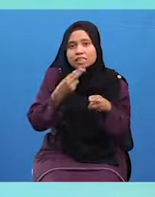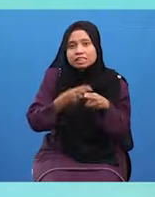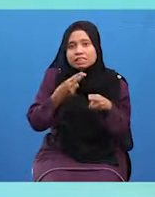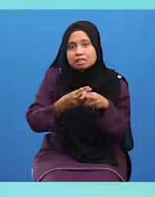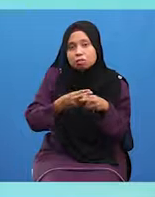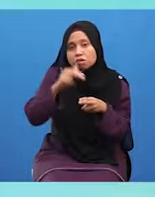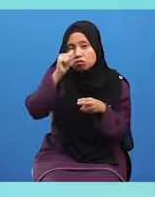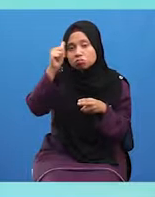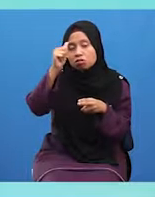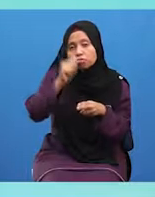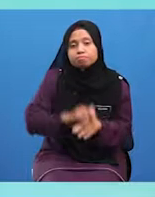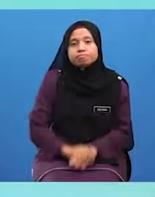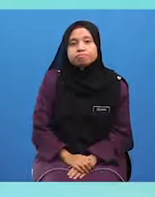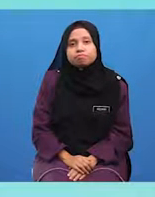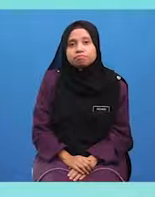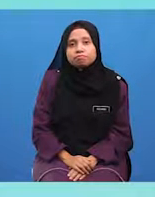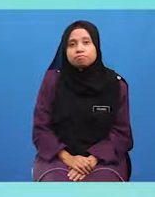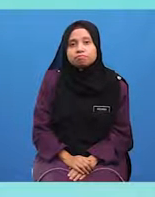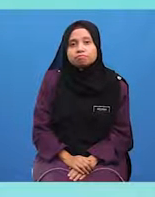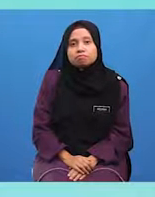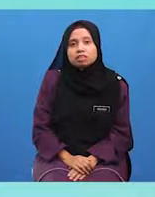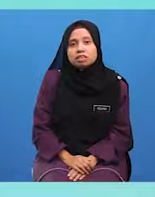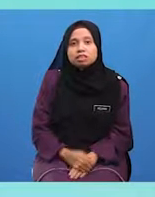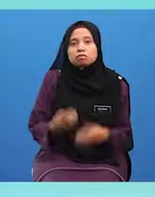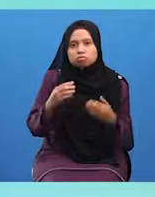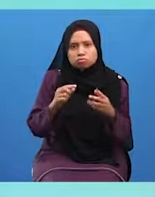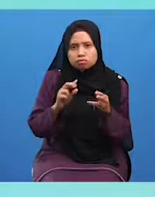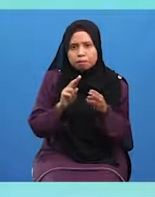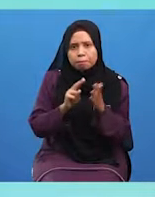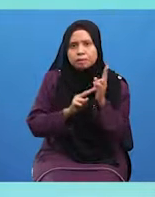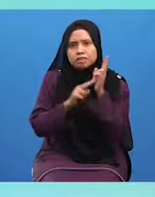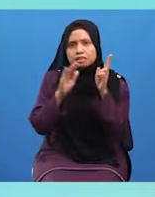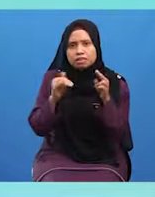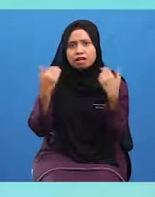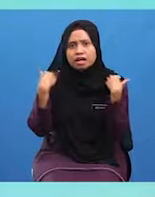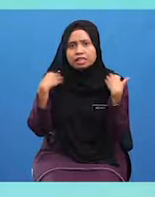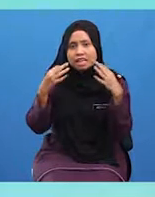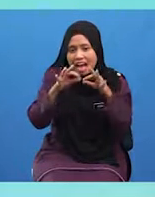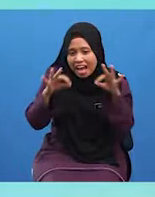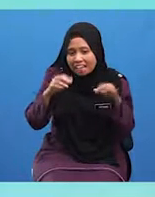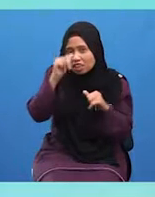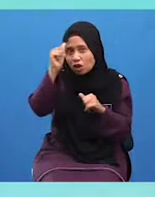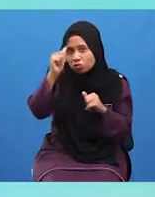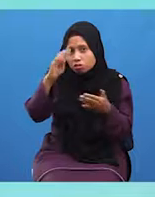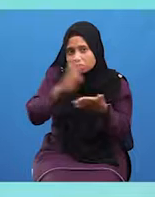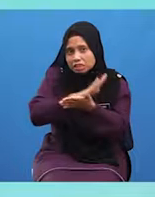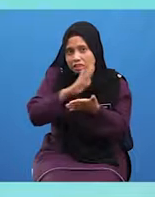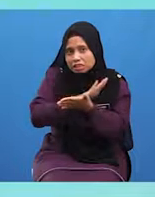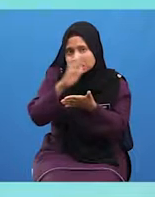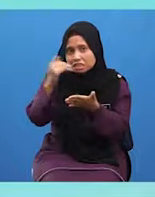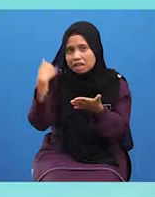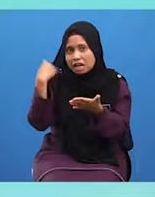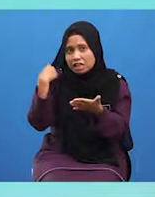Sebarang Bahan Bacaan Terutama Yang Mengandungi Ayat Al-Quran Hadis Atau Kertas Yang